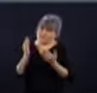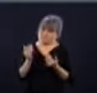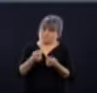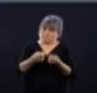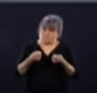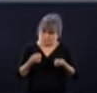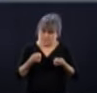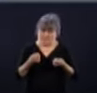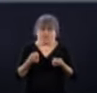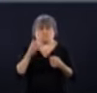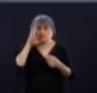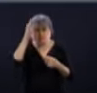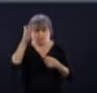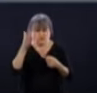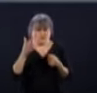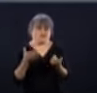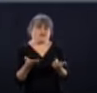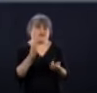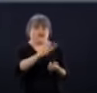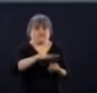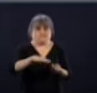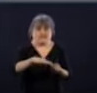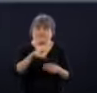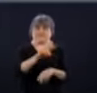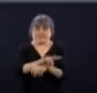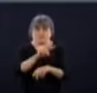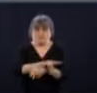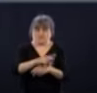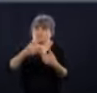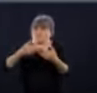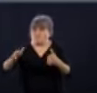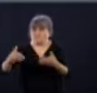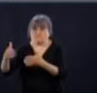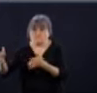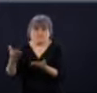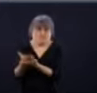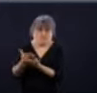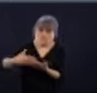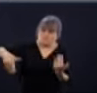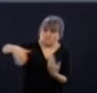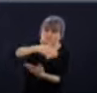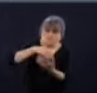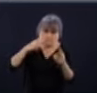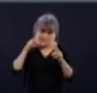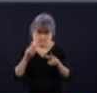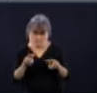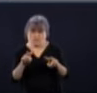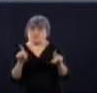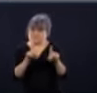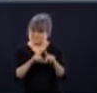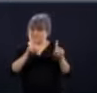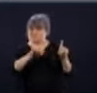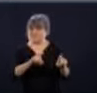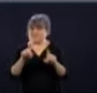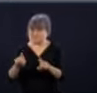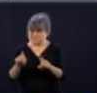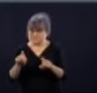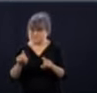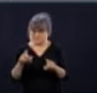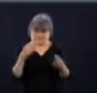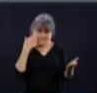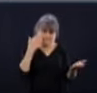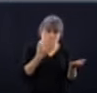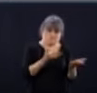puis les garderies en contact, on va voir ce qui va se passer en termes de transmission, parce qu'on va faire des tests aussi sur ces populations-là, pour